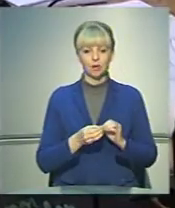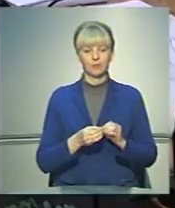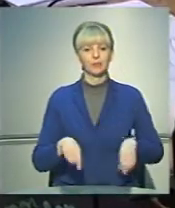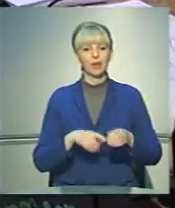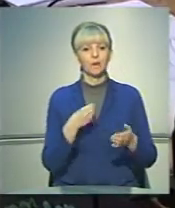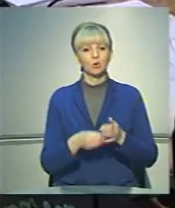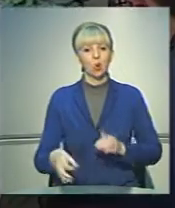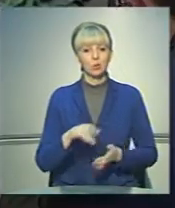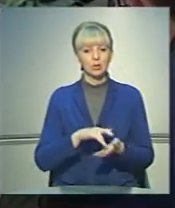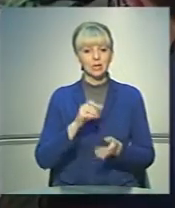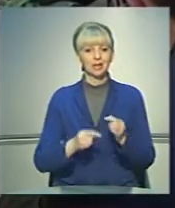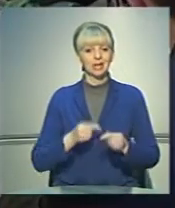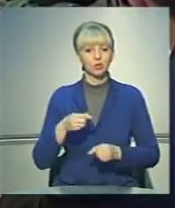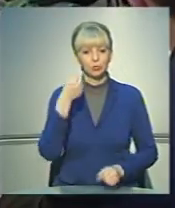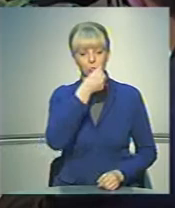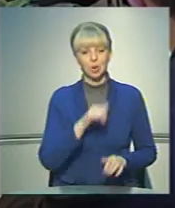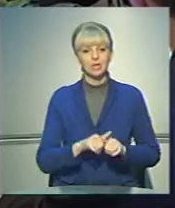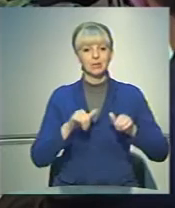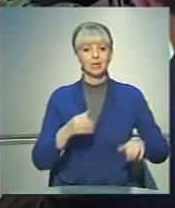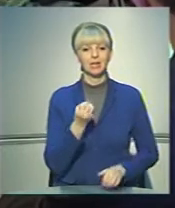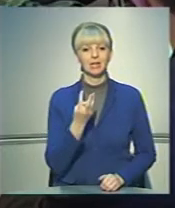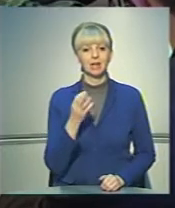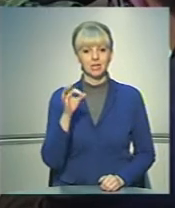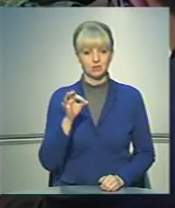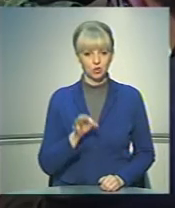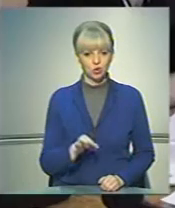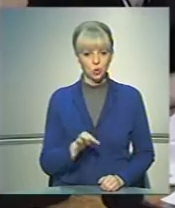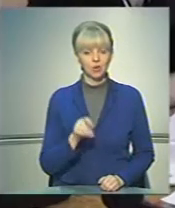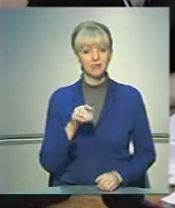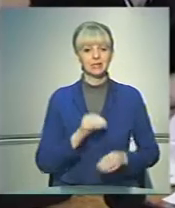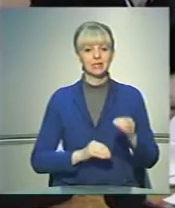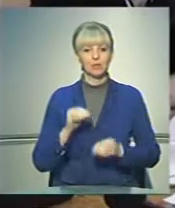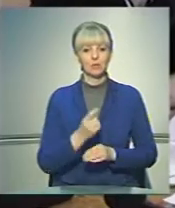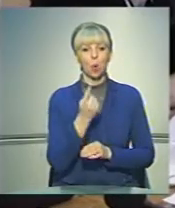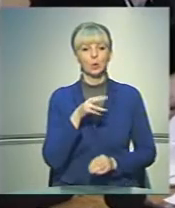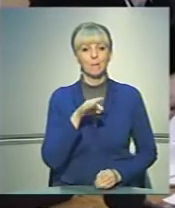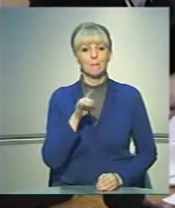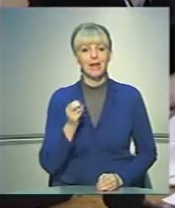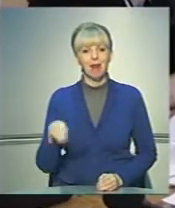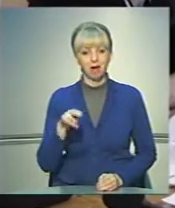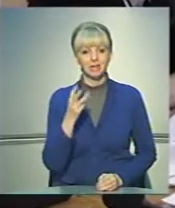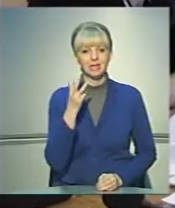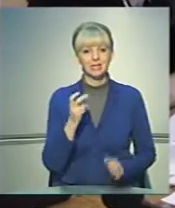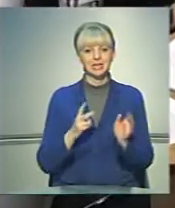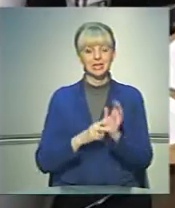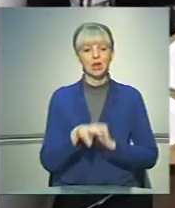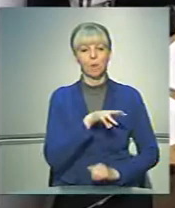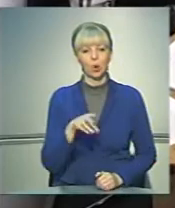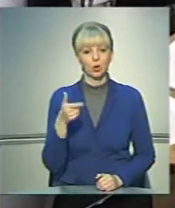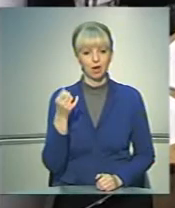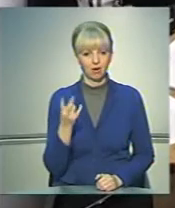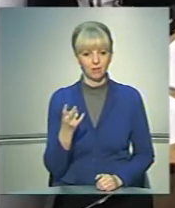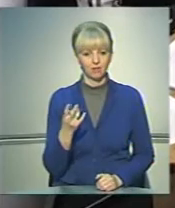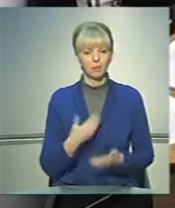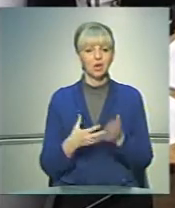Відтак, бюджет обласного центру наступного року збільшать на 13%. Він складатиме 1 мільярд 307 мільйонів гривень.